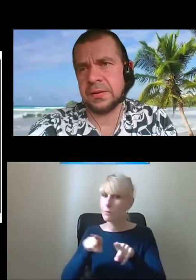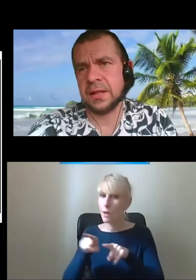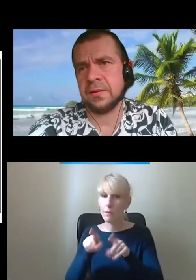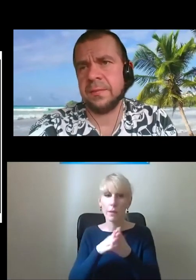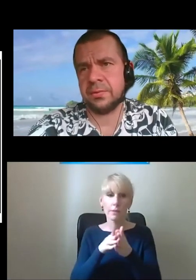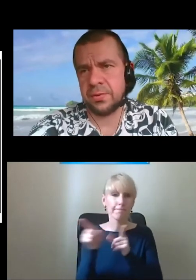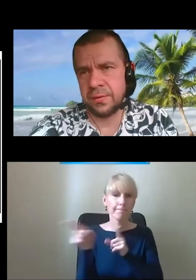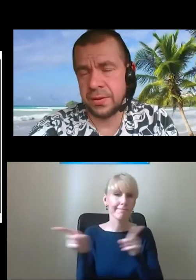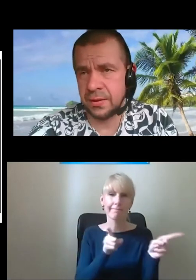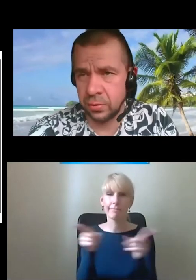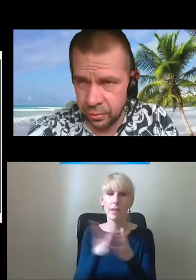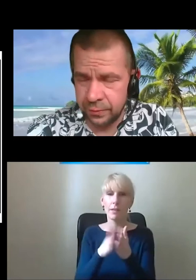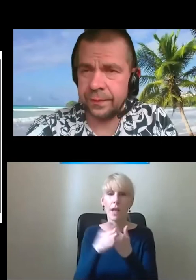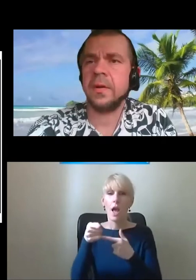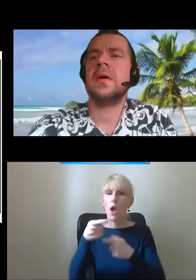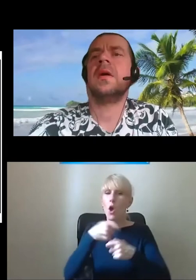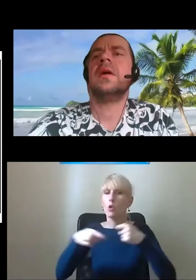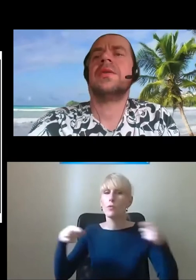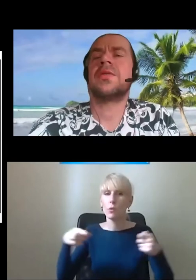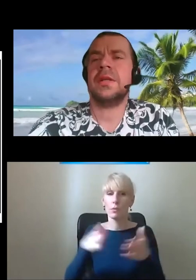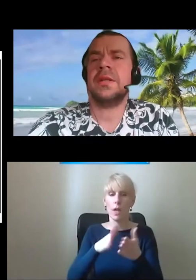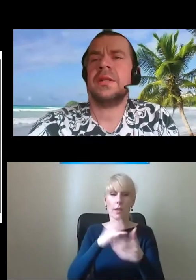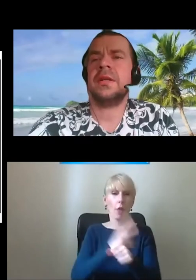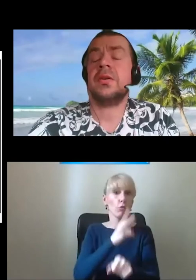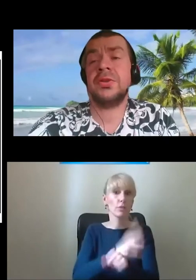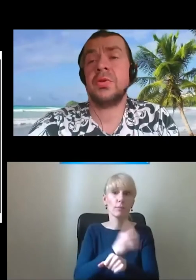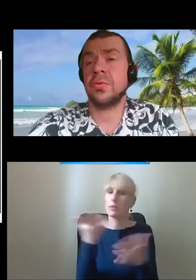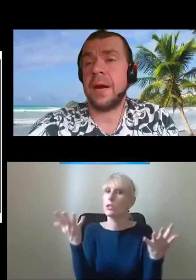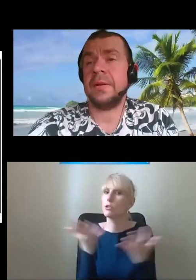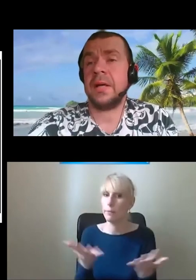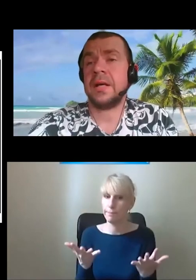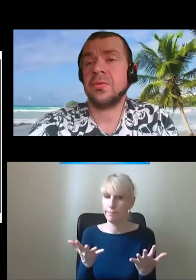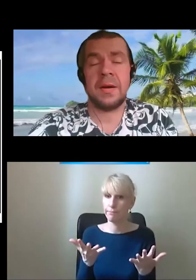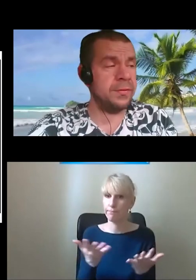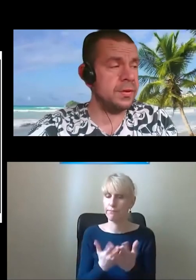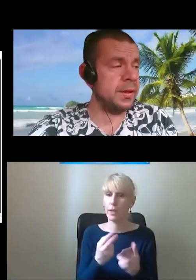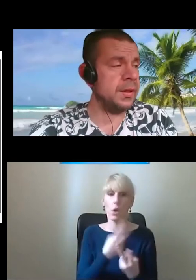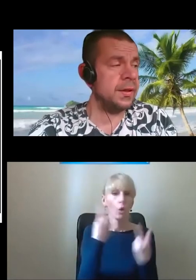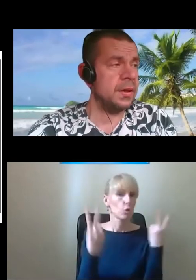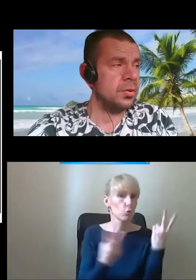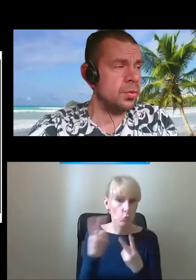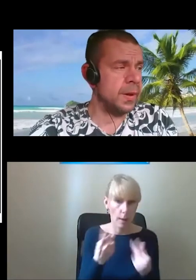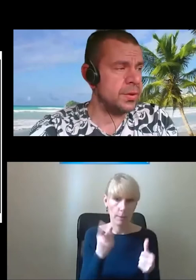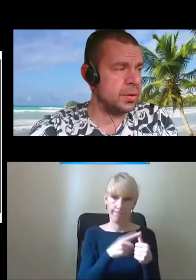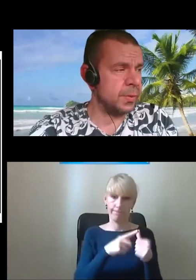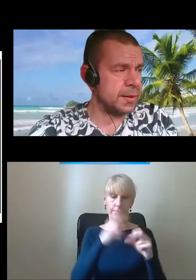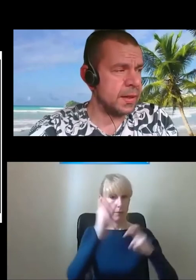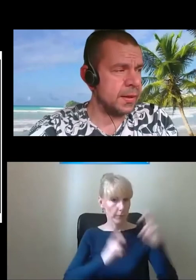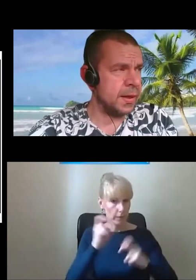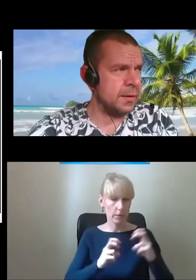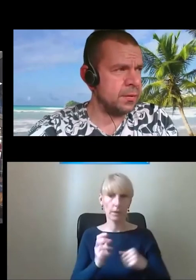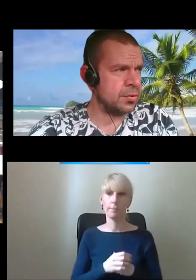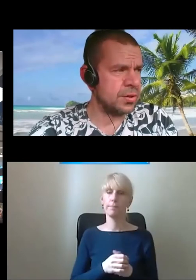rozwiązania dostępnościowe się znajdują. Czyli chodzimy, szukamy, szukamy windy, tu będzie to